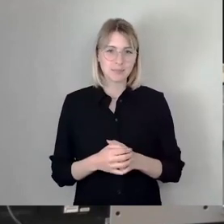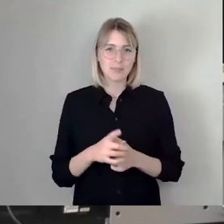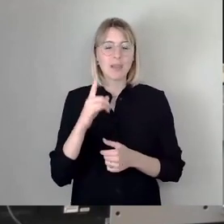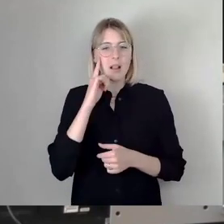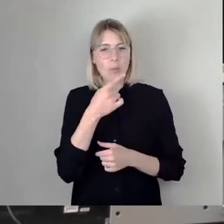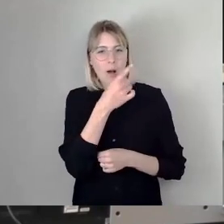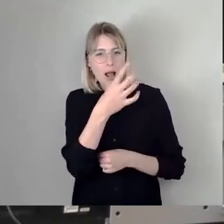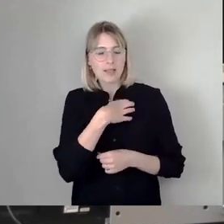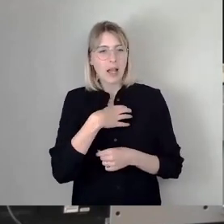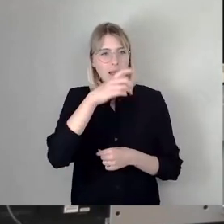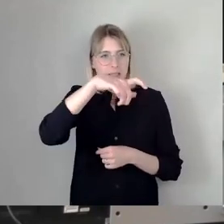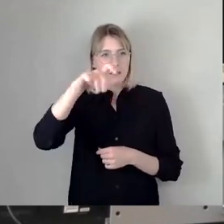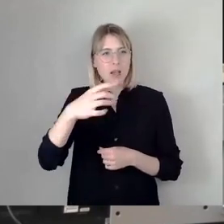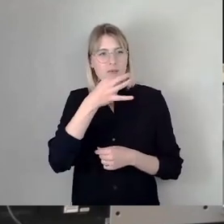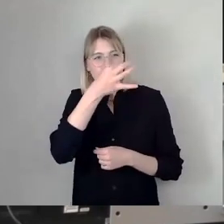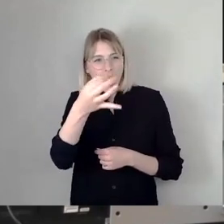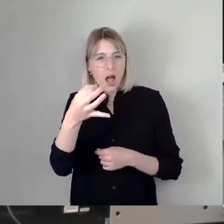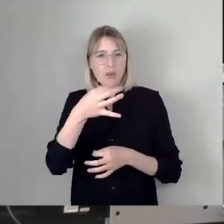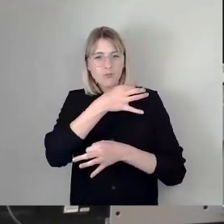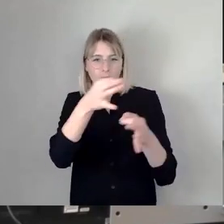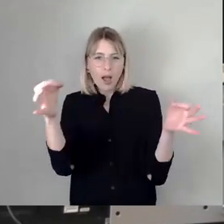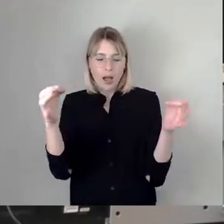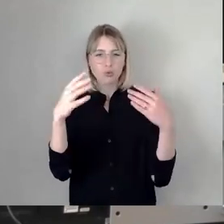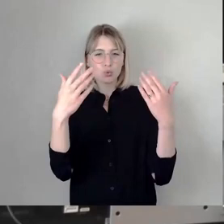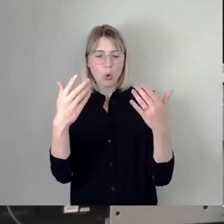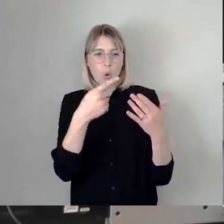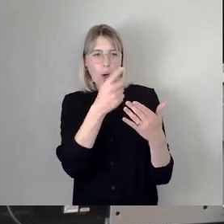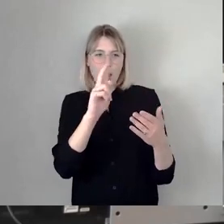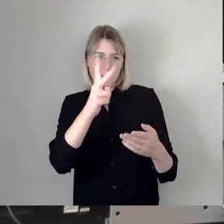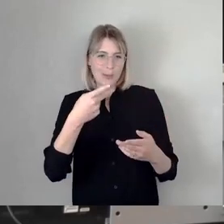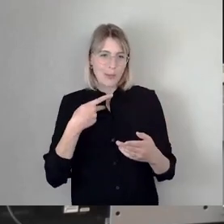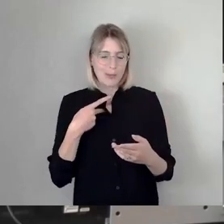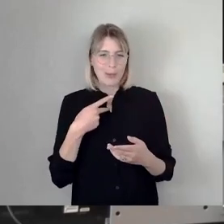Dresdner befragen würde, sehen die das ganz genauso.